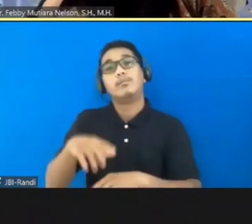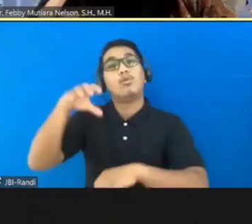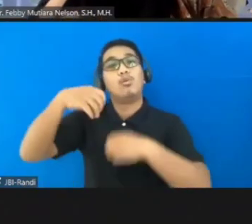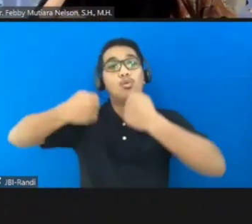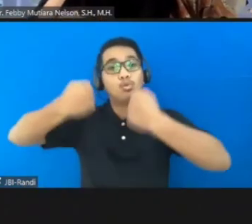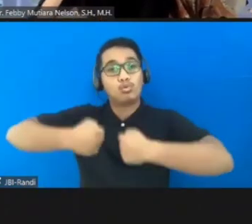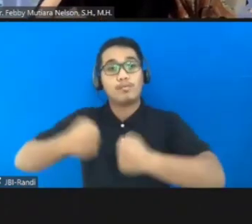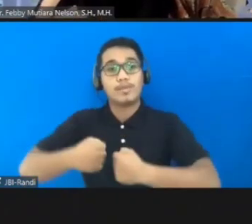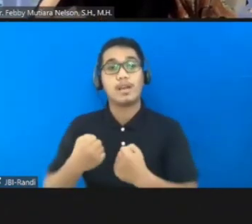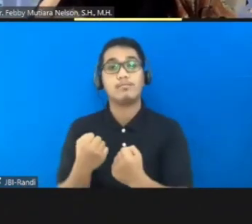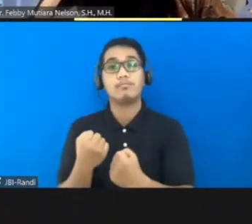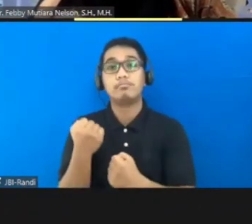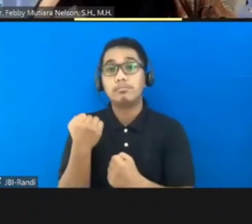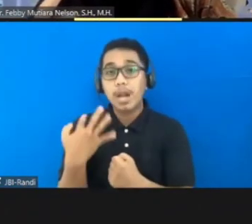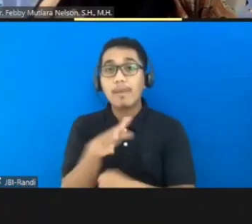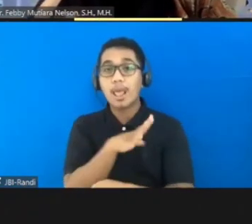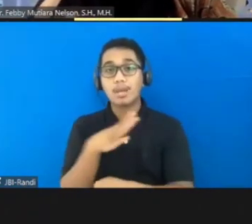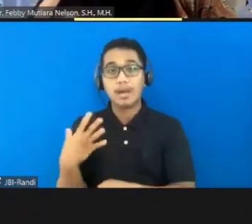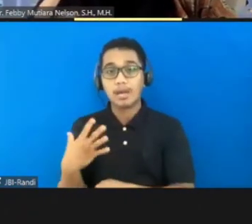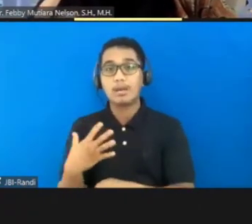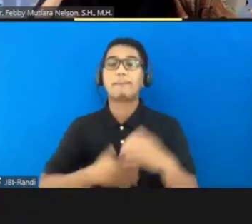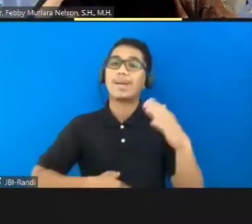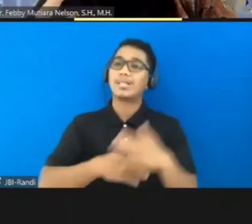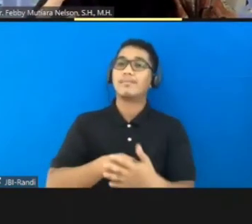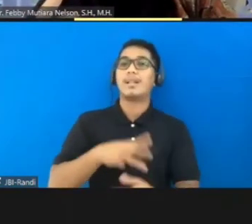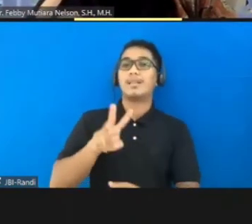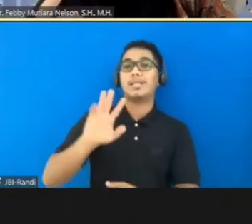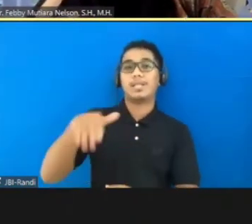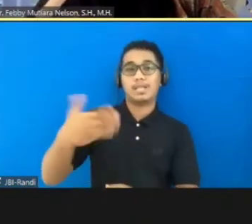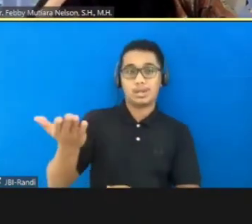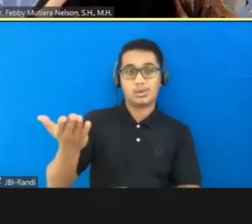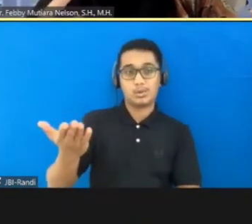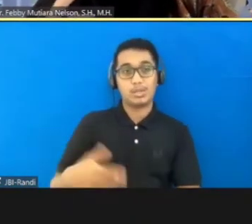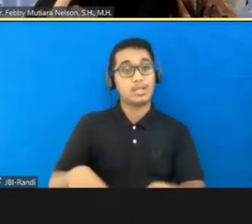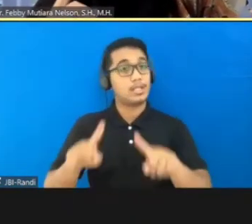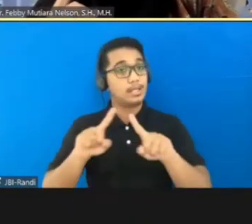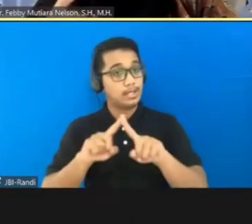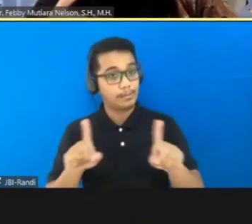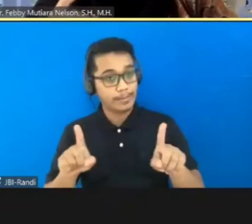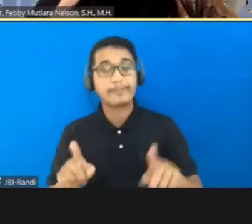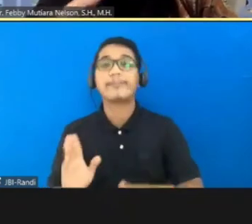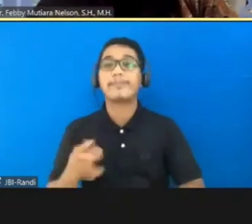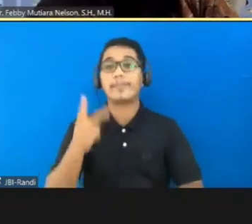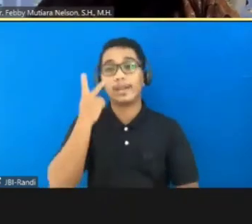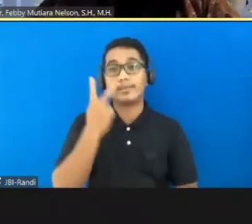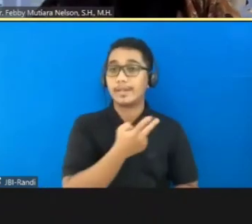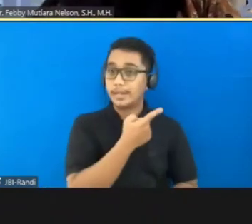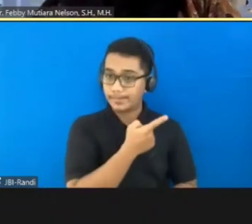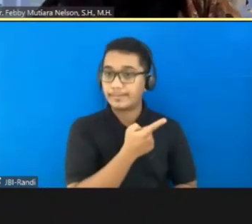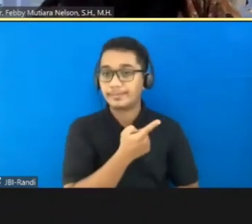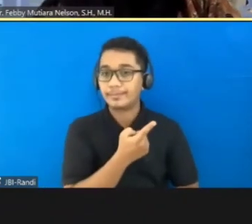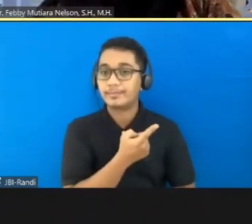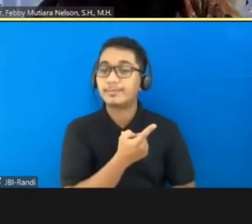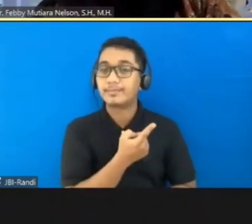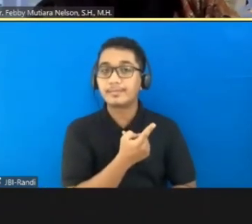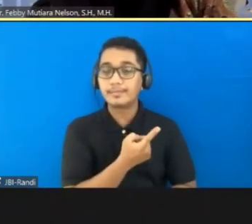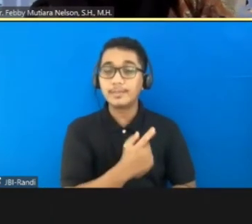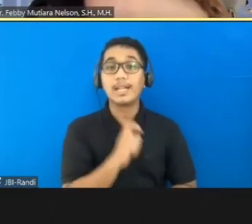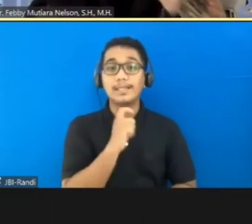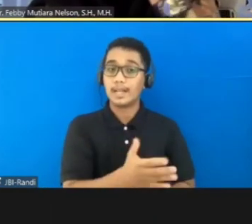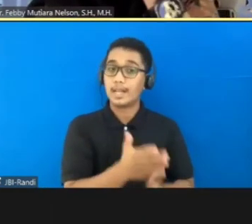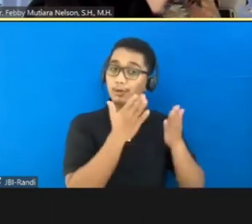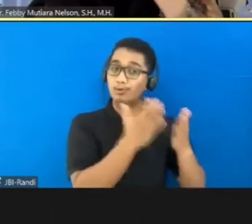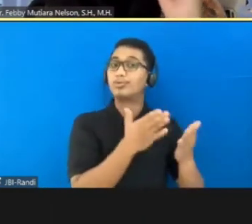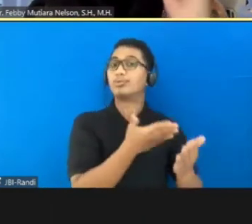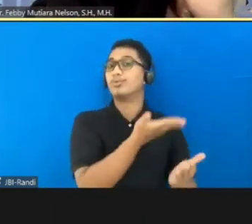3 tahun yang diatur di dalam RQHB. Sementara kita lihat tadi di dalam jalur khusus ini